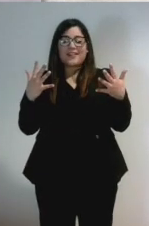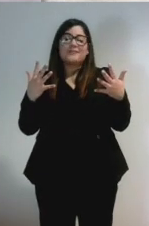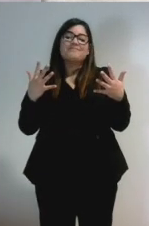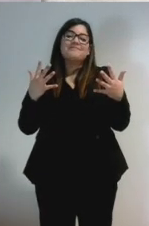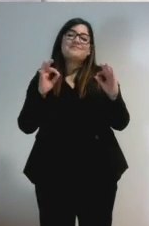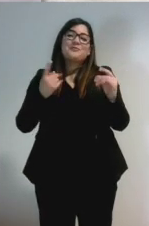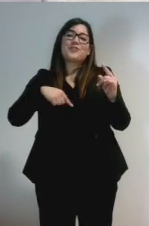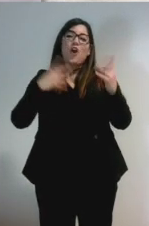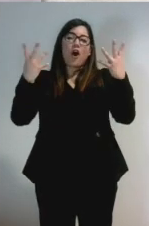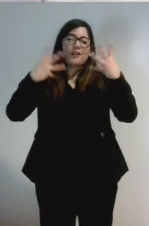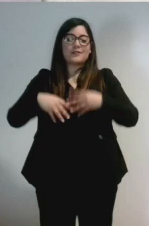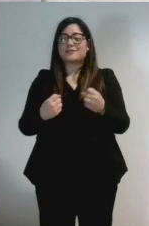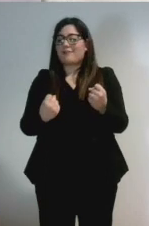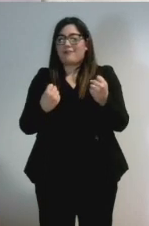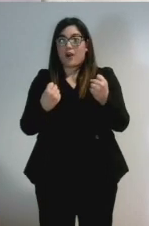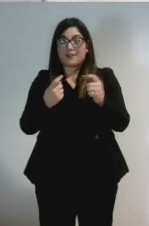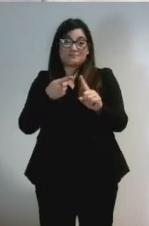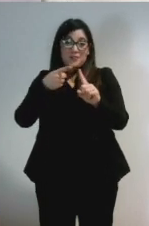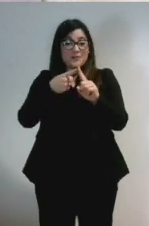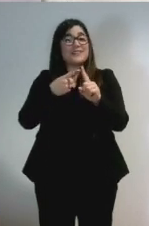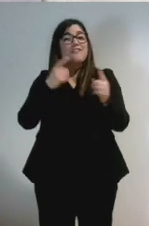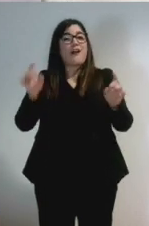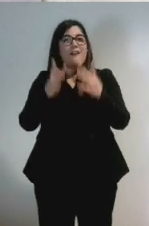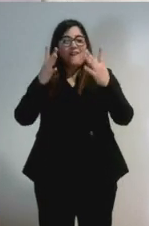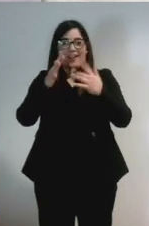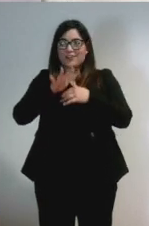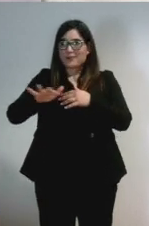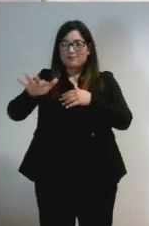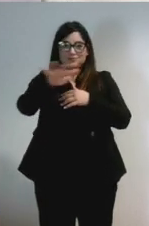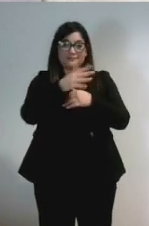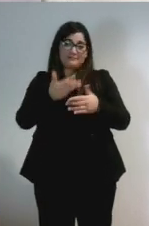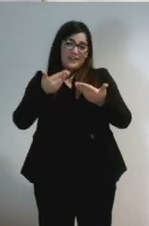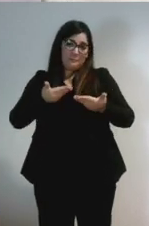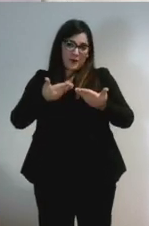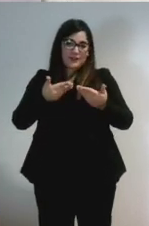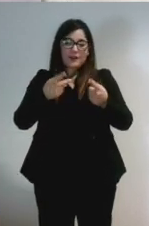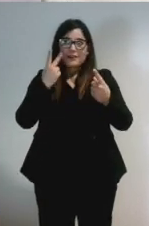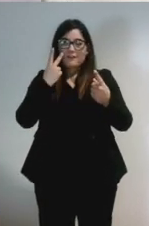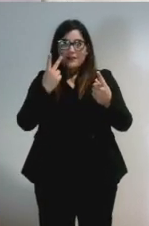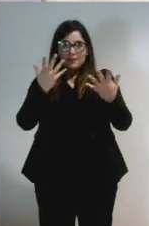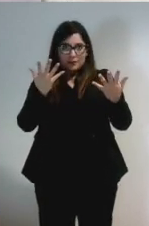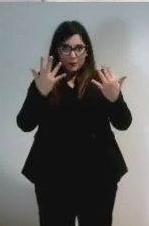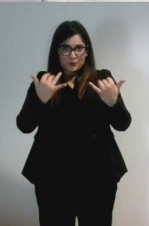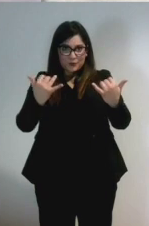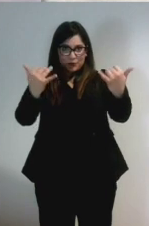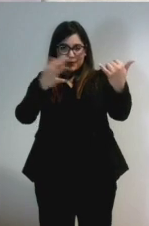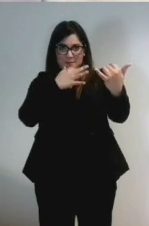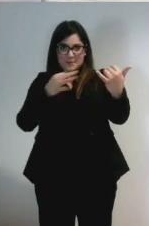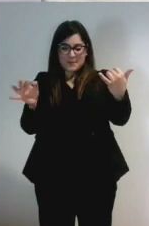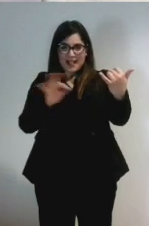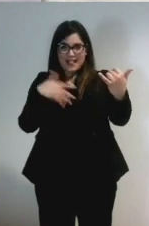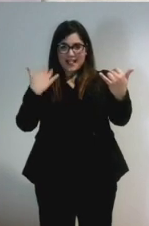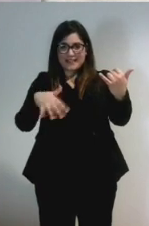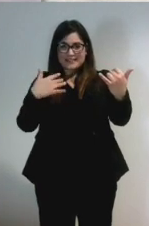importante. La cosa più bella è vedere la sala gremita, vi assicuro che da qui c'è una visuale pazzesca. Oggi mi è stato